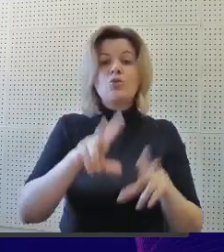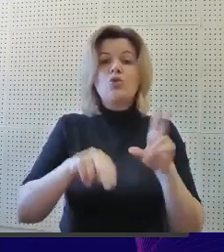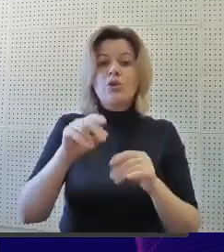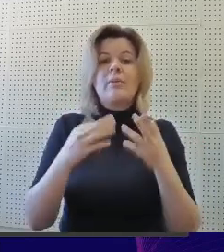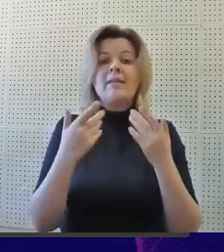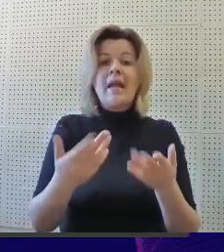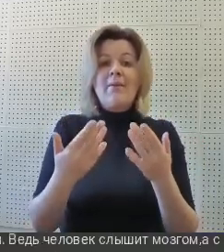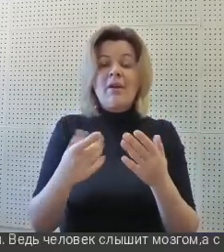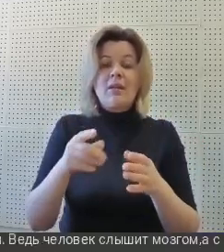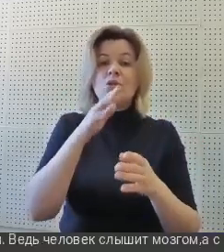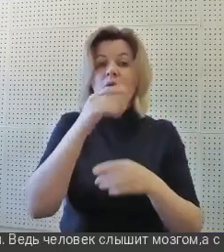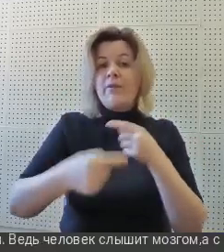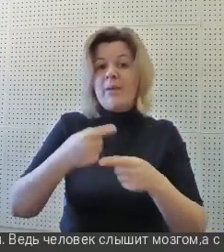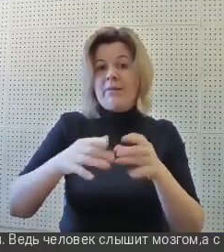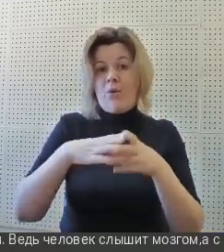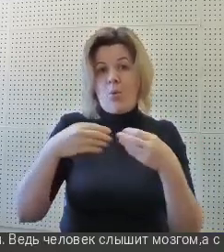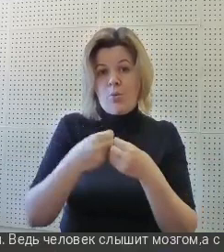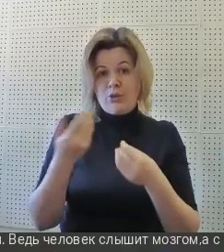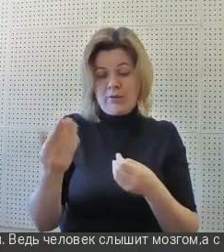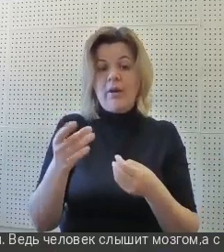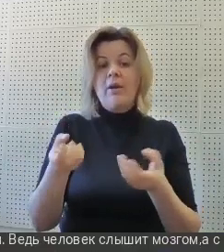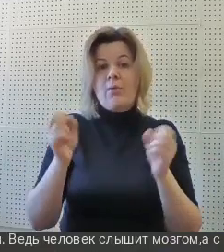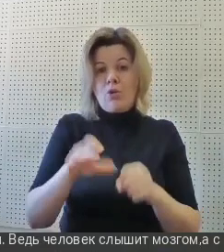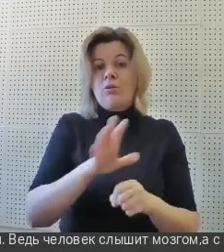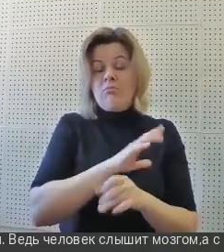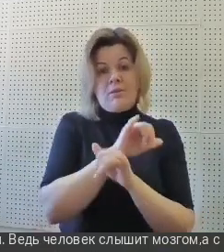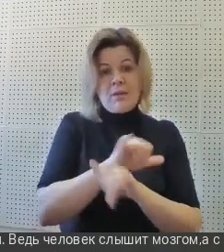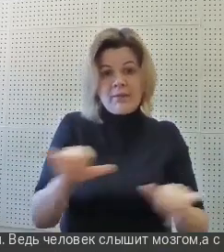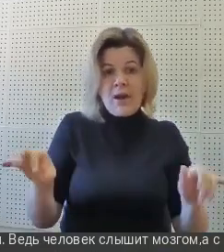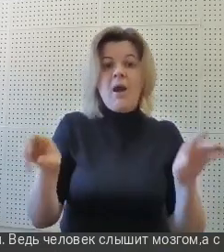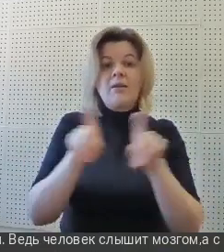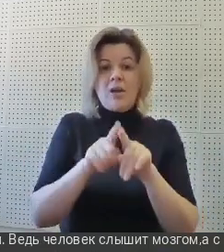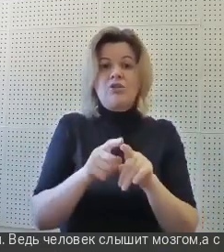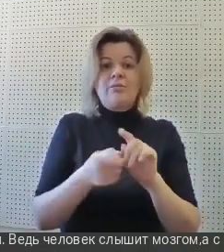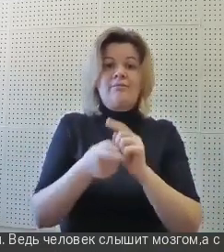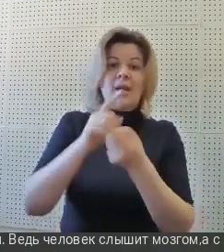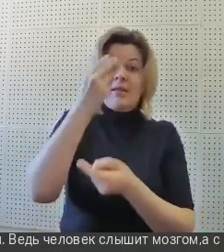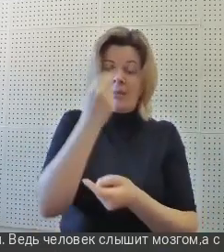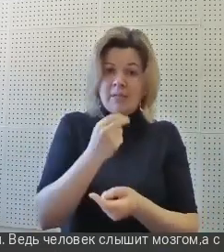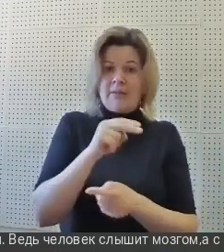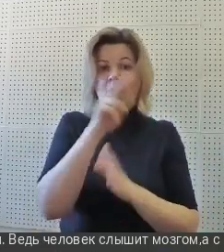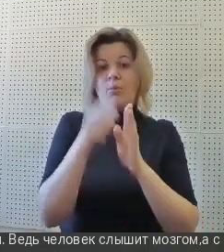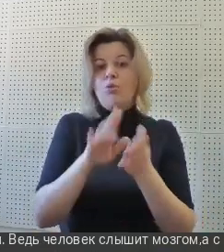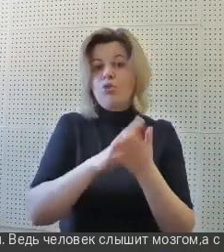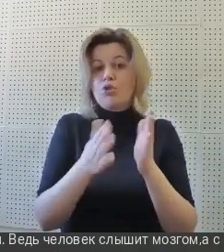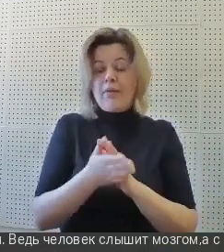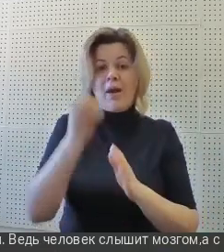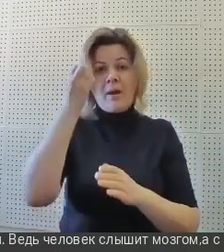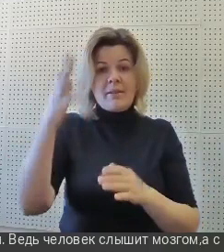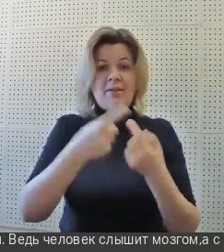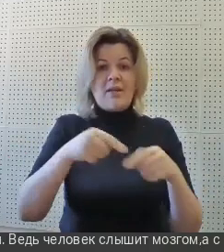с учетом требований современного общества и может быть тиражирована, а также адаптирована под условия